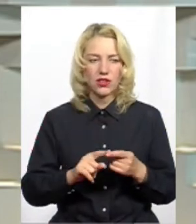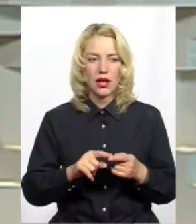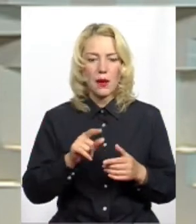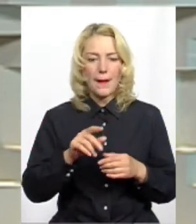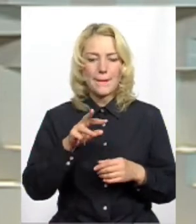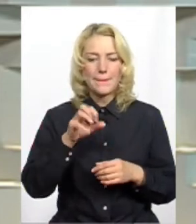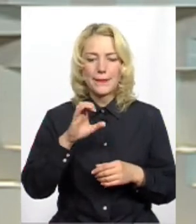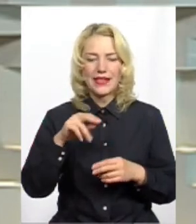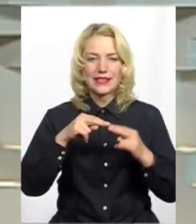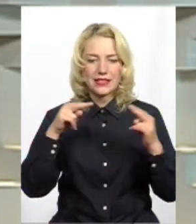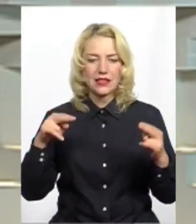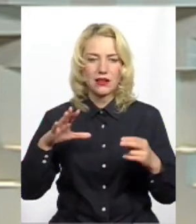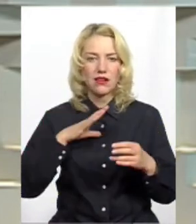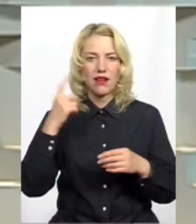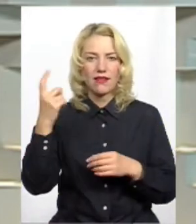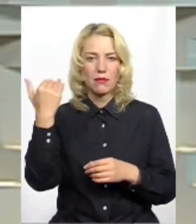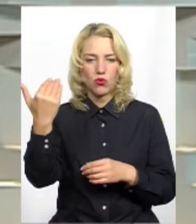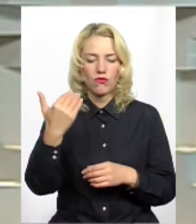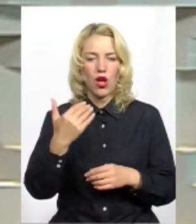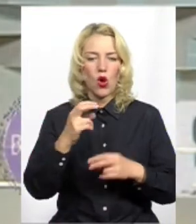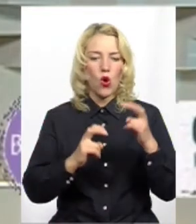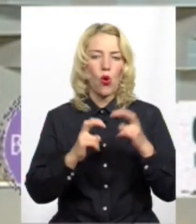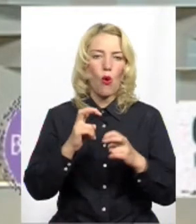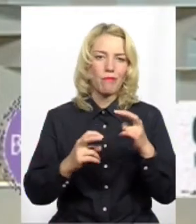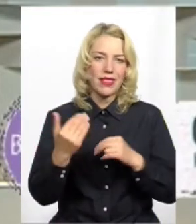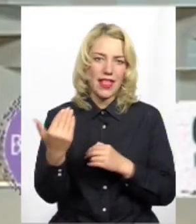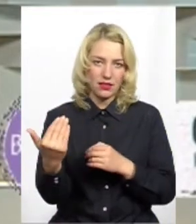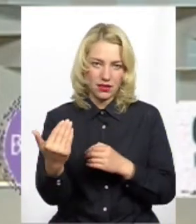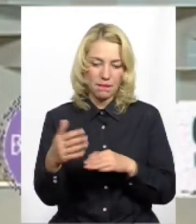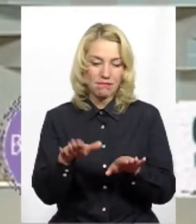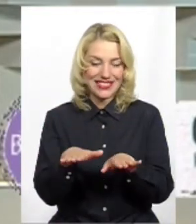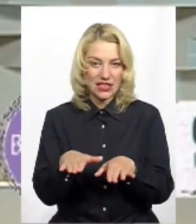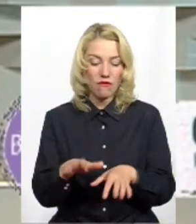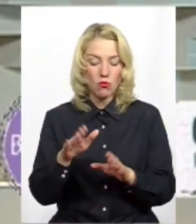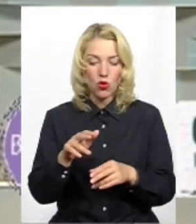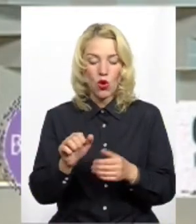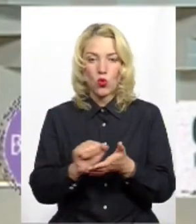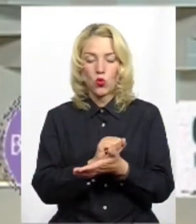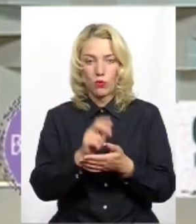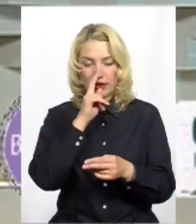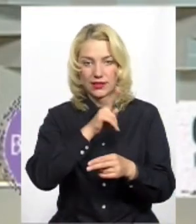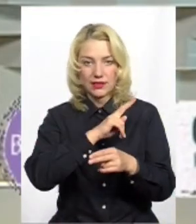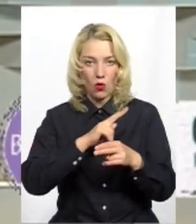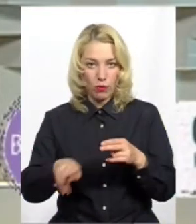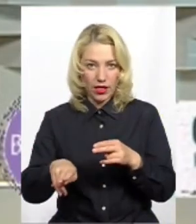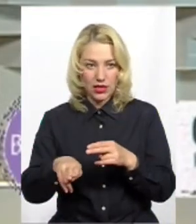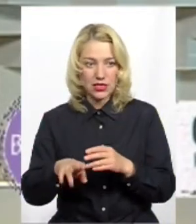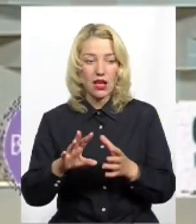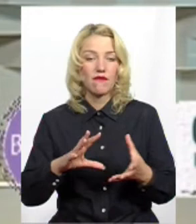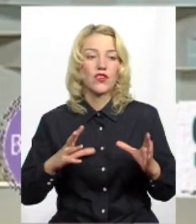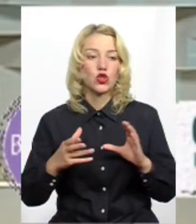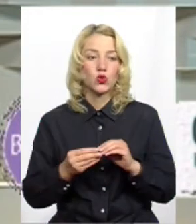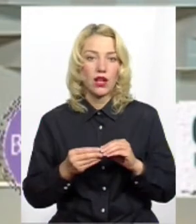міст належав комбінату, місцевому підприємству. Потім документи кудись загубились, в результаті